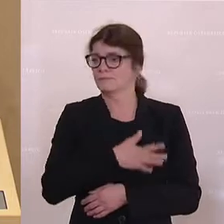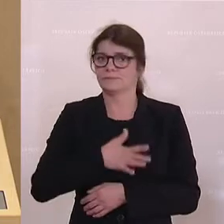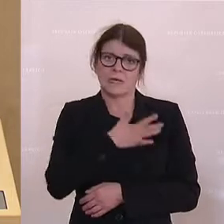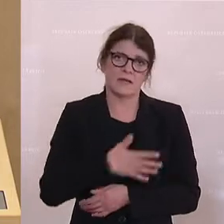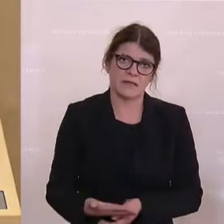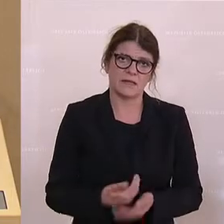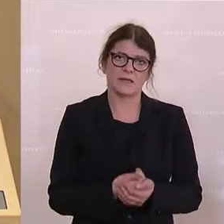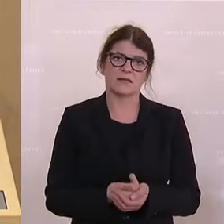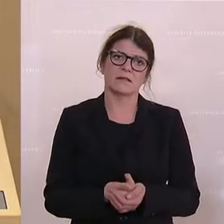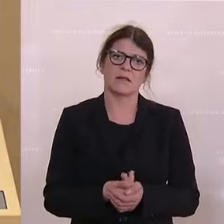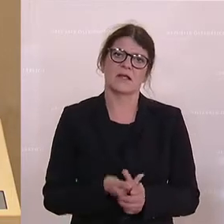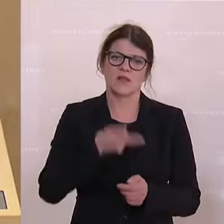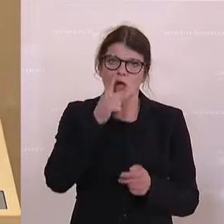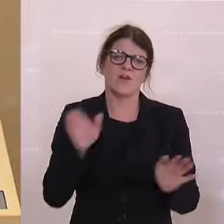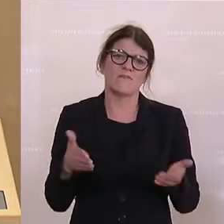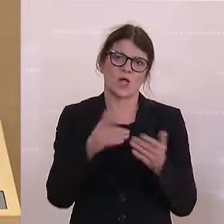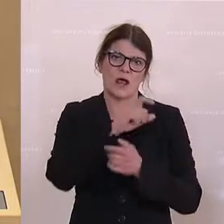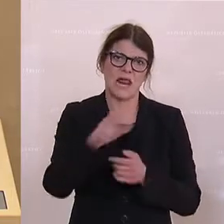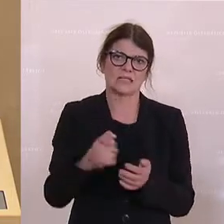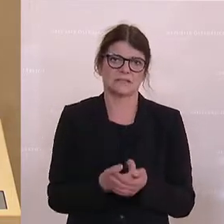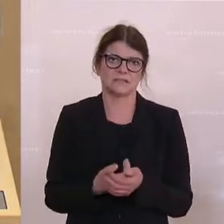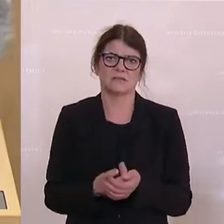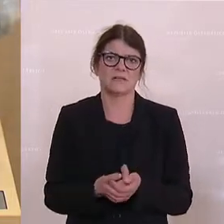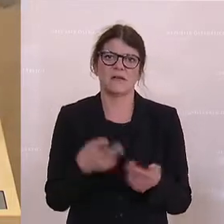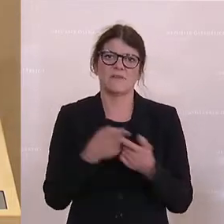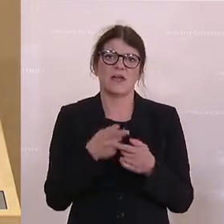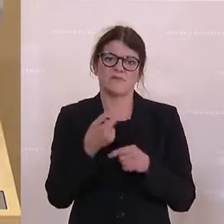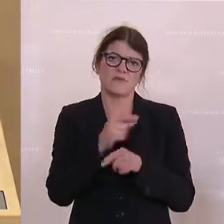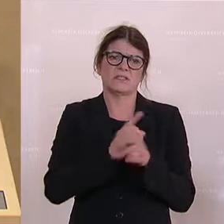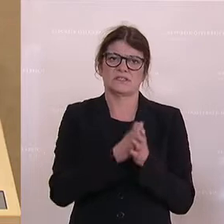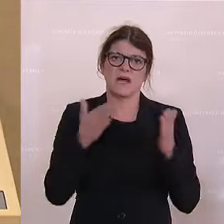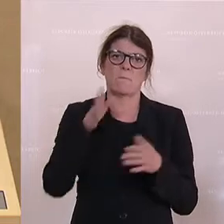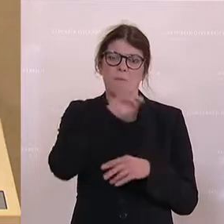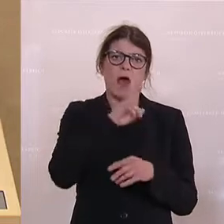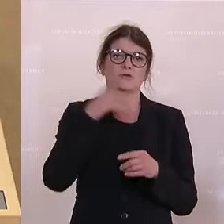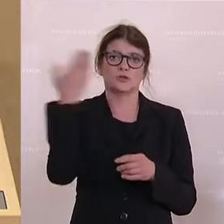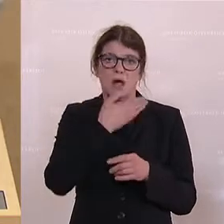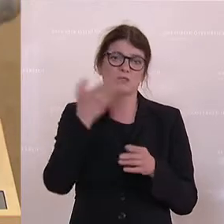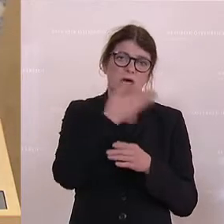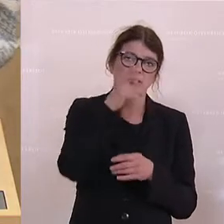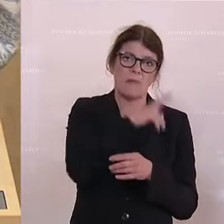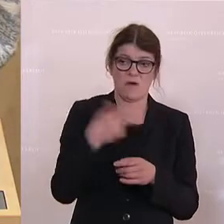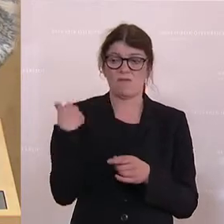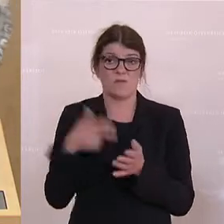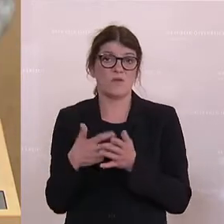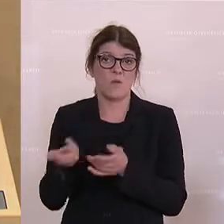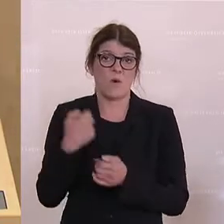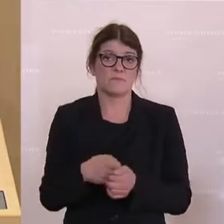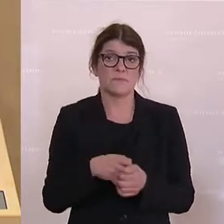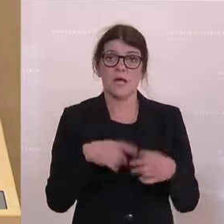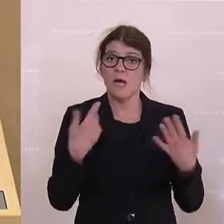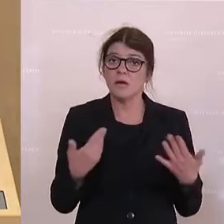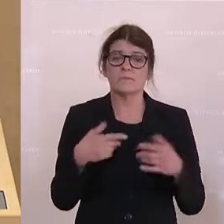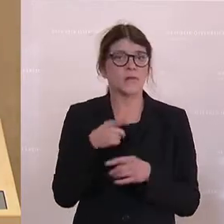Deutschförderklassen, die noch aus der Ära Blau-Schwarz-Schwarz-Blau stammen. Statt